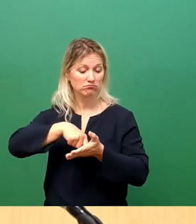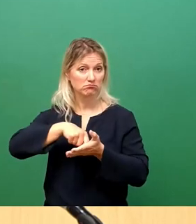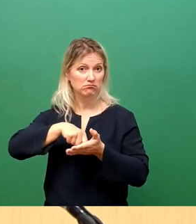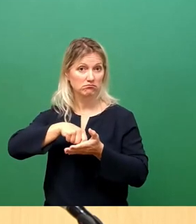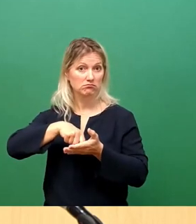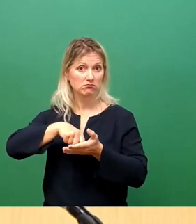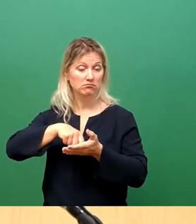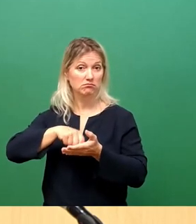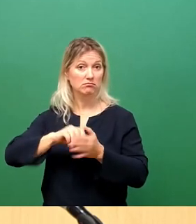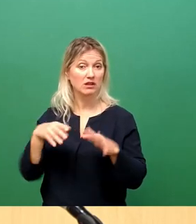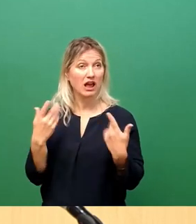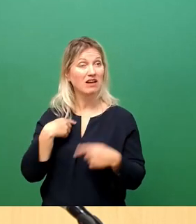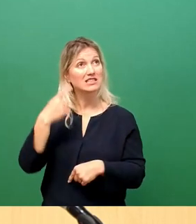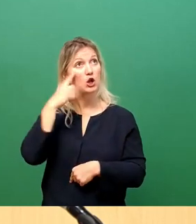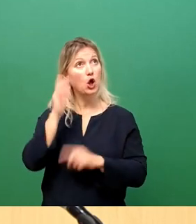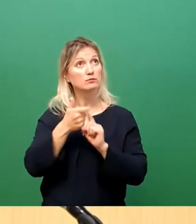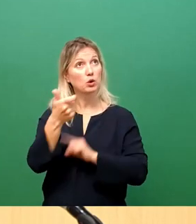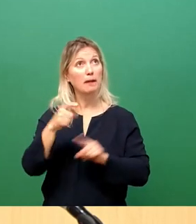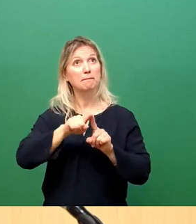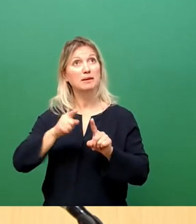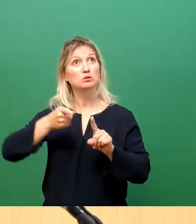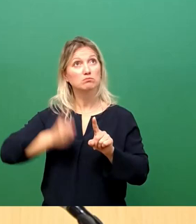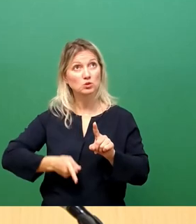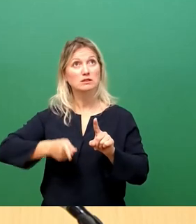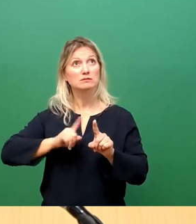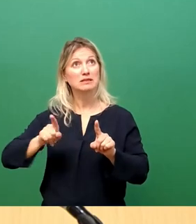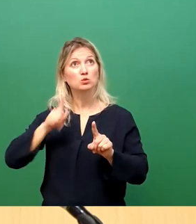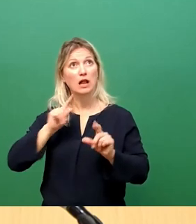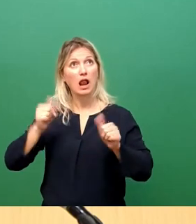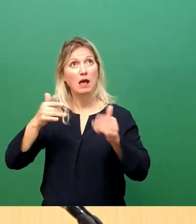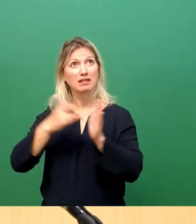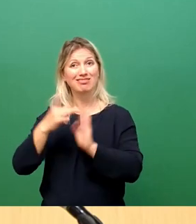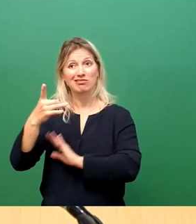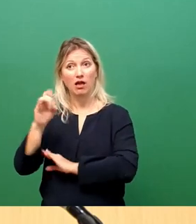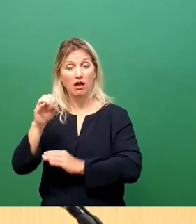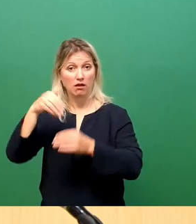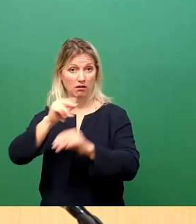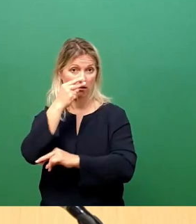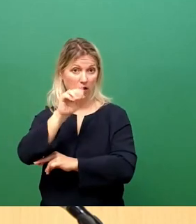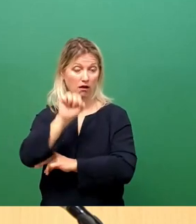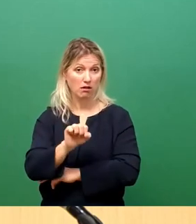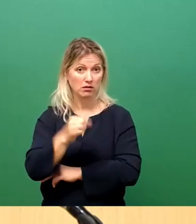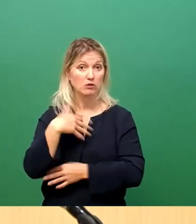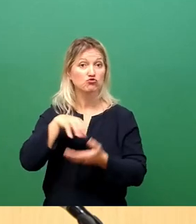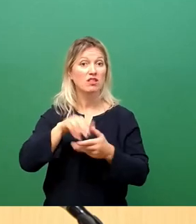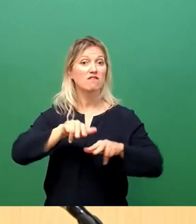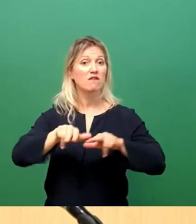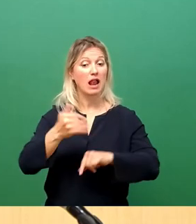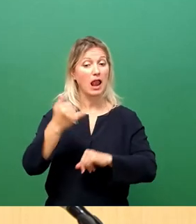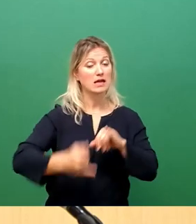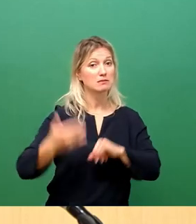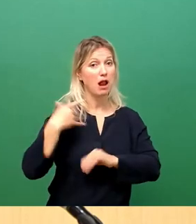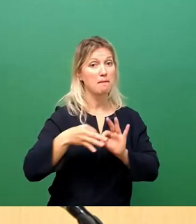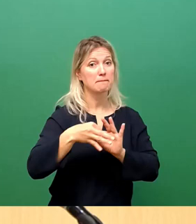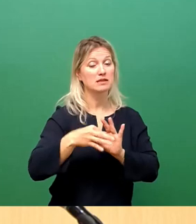-leben.de kann man sich die Daten angucken. Die Stadtverwaltung hat das letzte Mal 2016 gemessen. Und bisher,